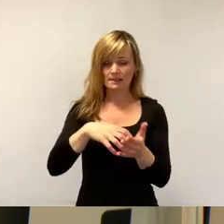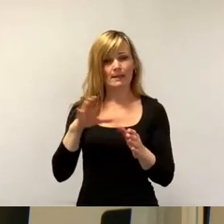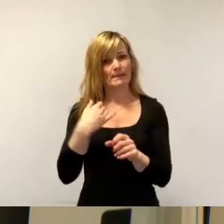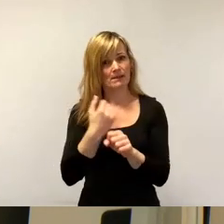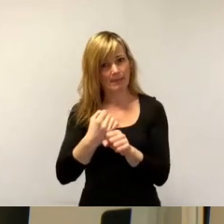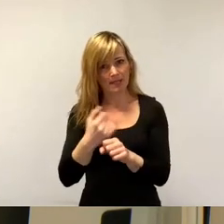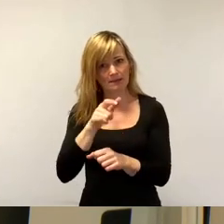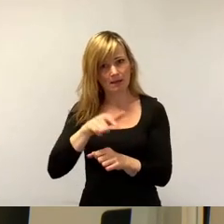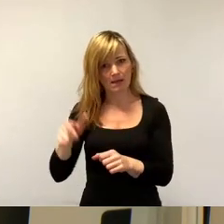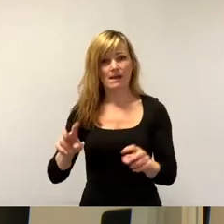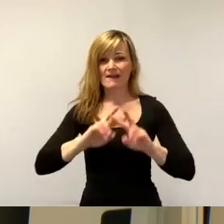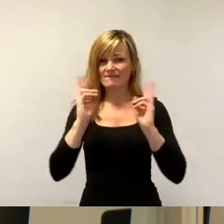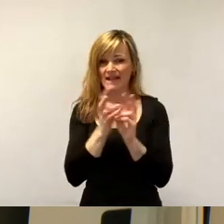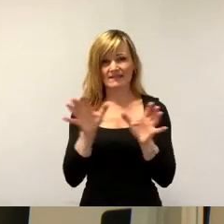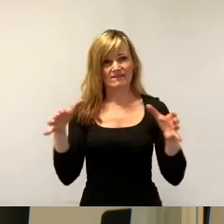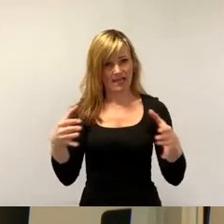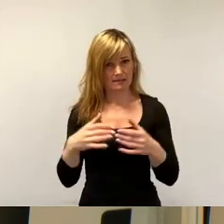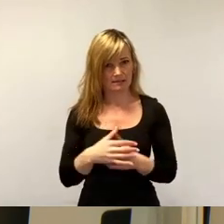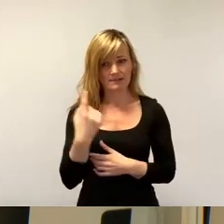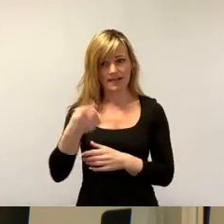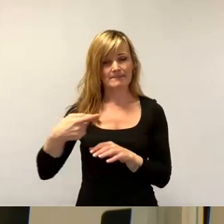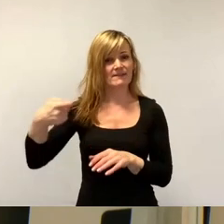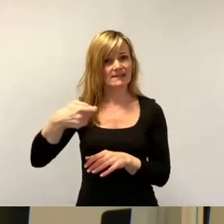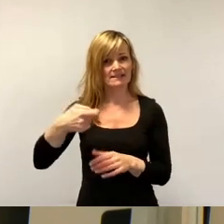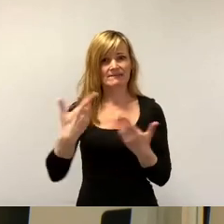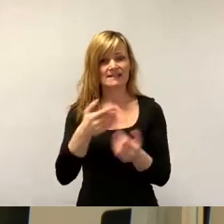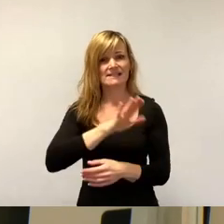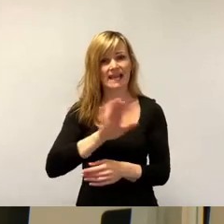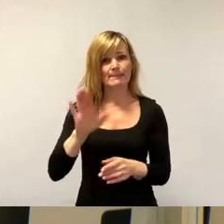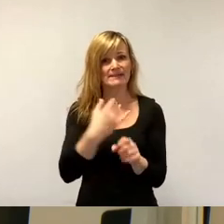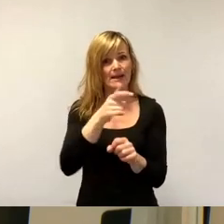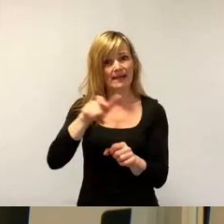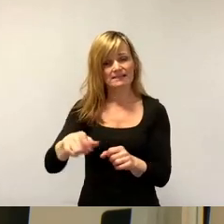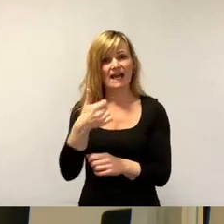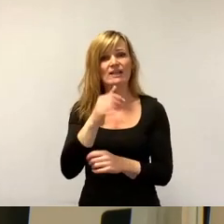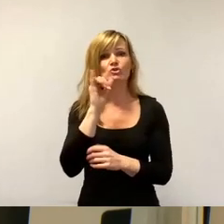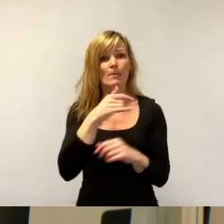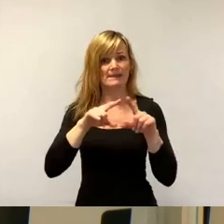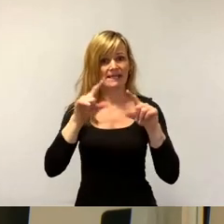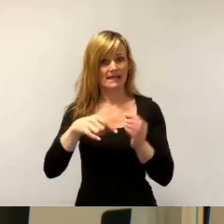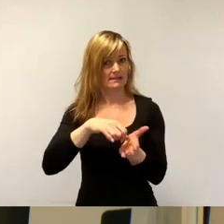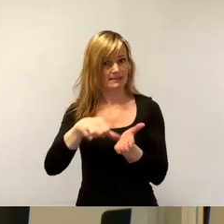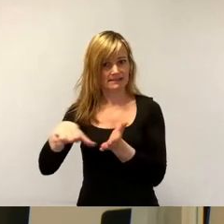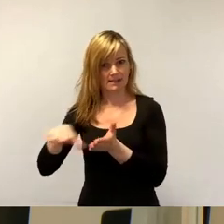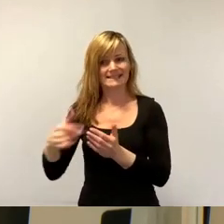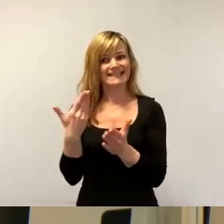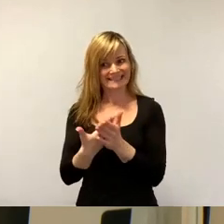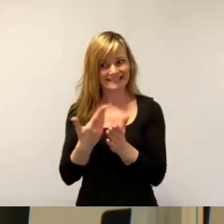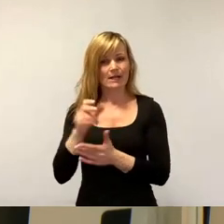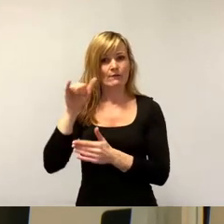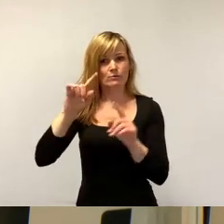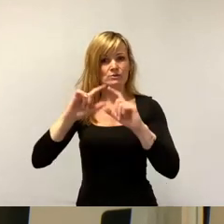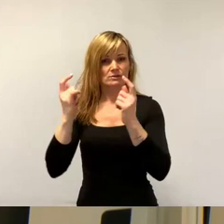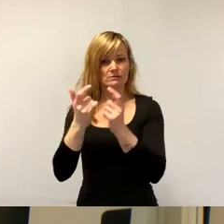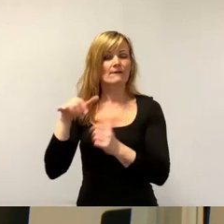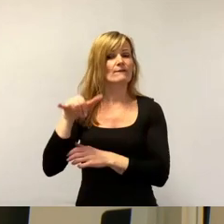weltweit. Der finanziert unter anderem seinen Mitarbeitern ein Jobticket. Und dieser größere Flugzeugumrüster hat mal bei der